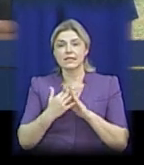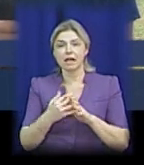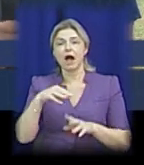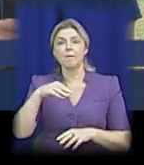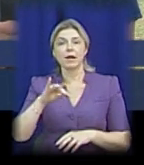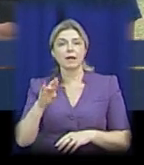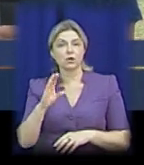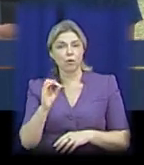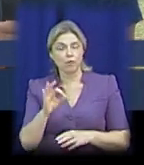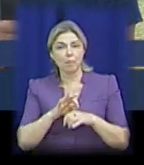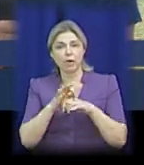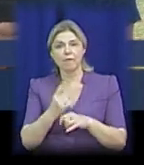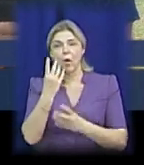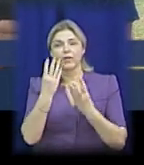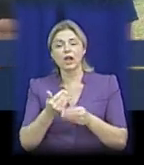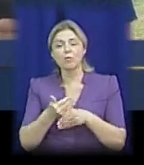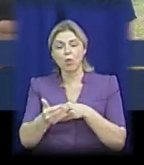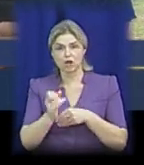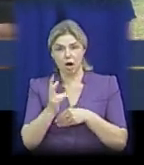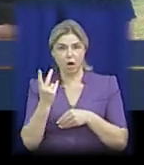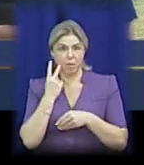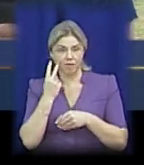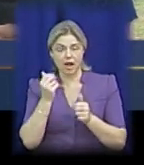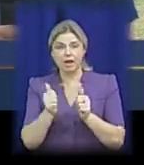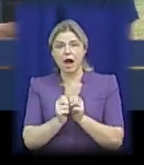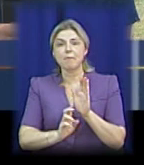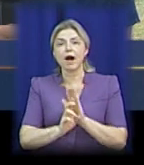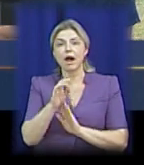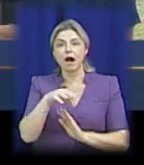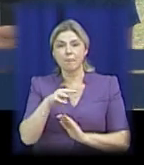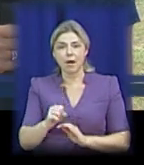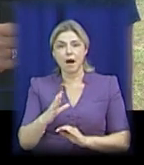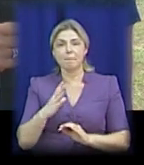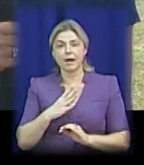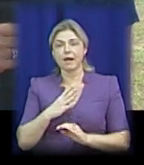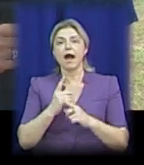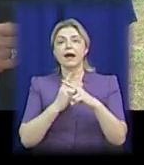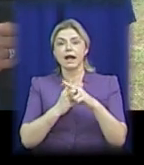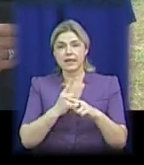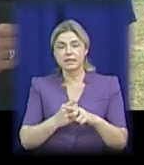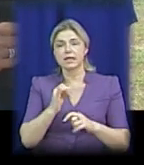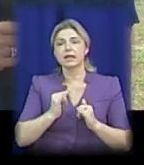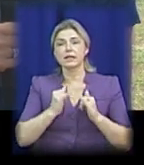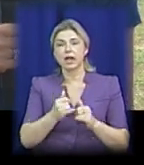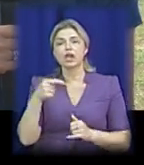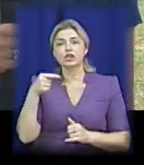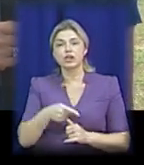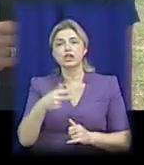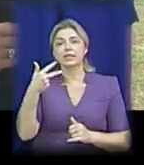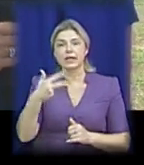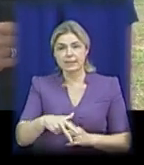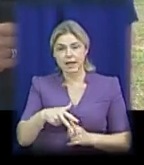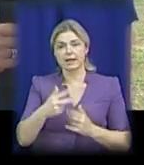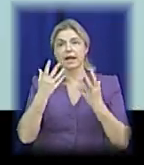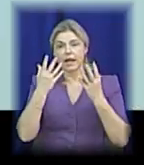пізніше, ніж зазвичай. У цей день біля храму Святого Володимира освятили поклінний хрест з нагоди 1030-ї річниці з дня